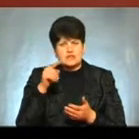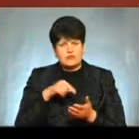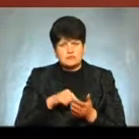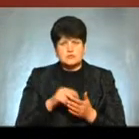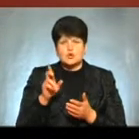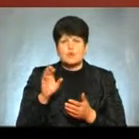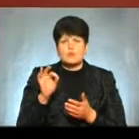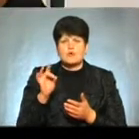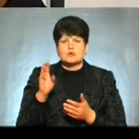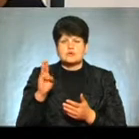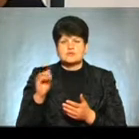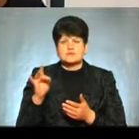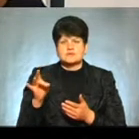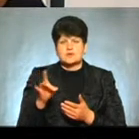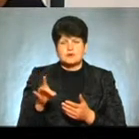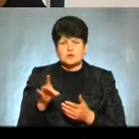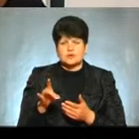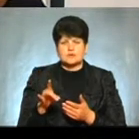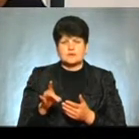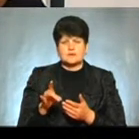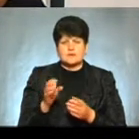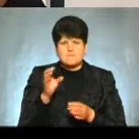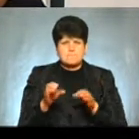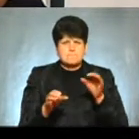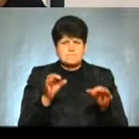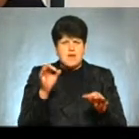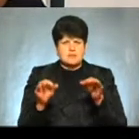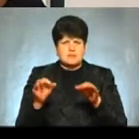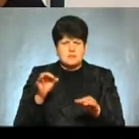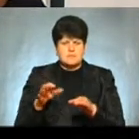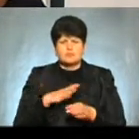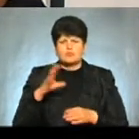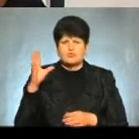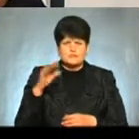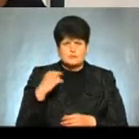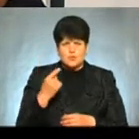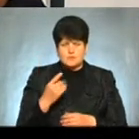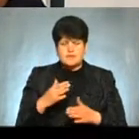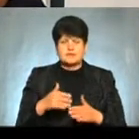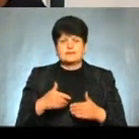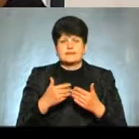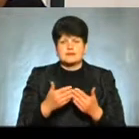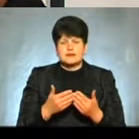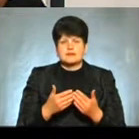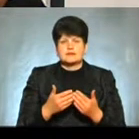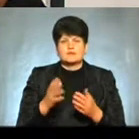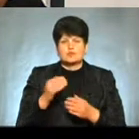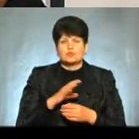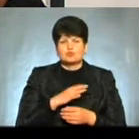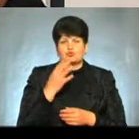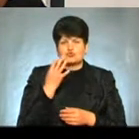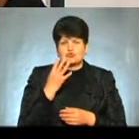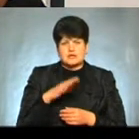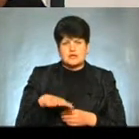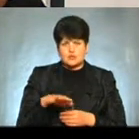і п'ятними, практично невеличкими п'ятними було по всій області І дали, всього було 4 зони